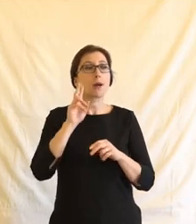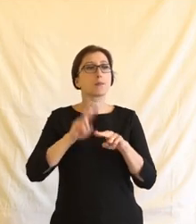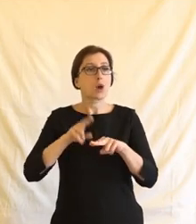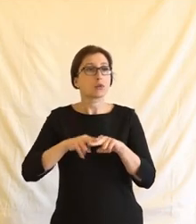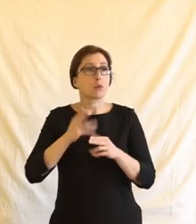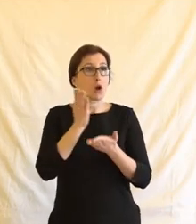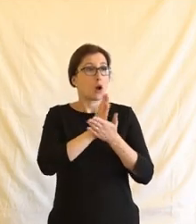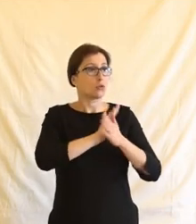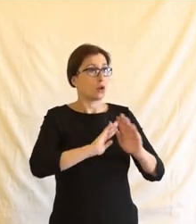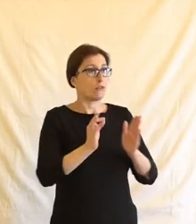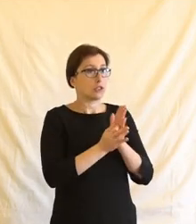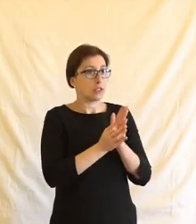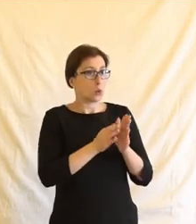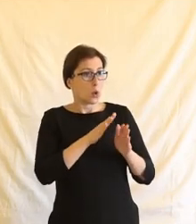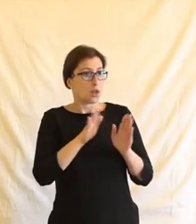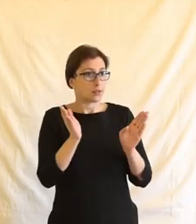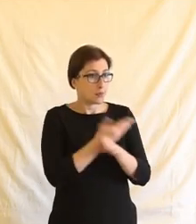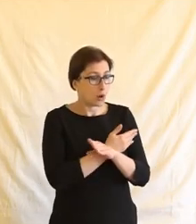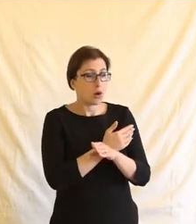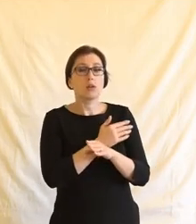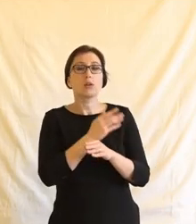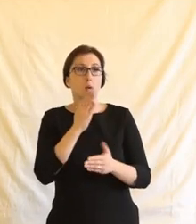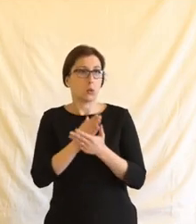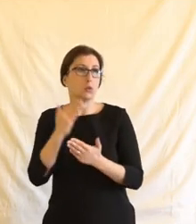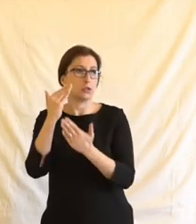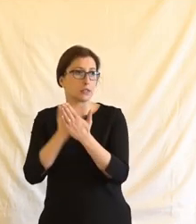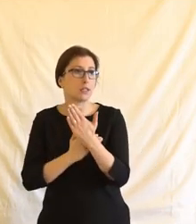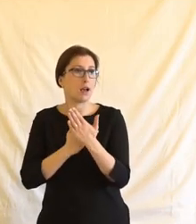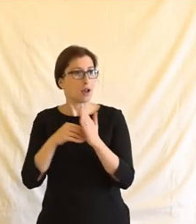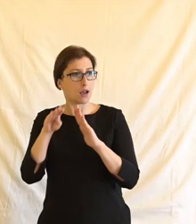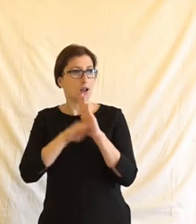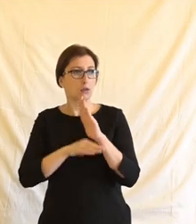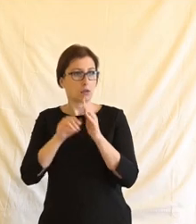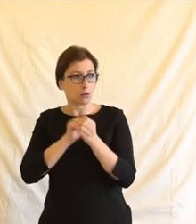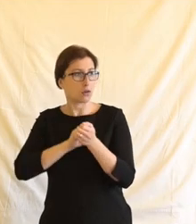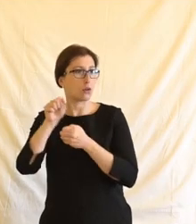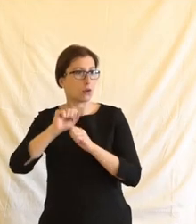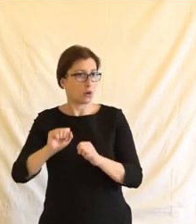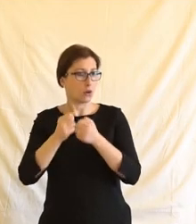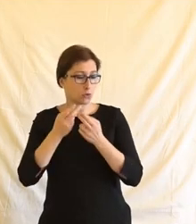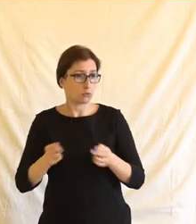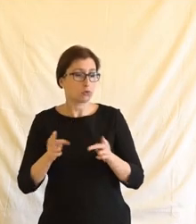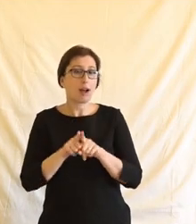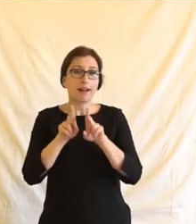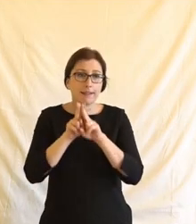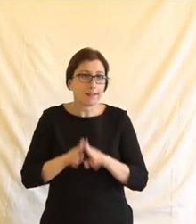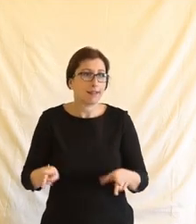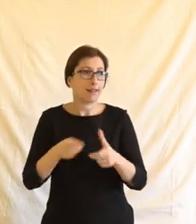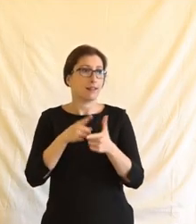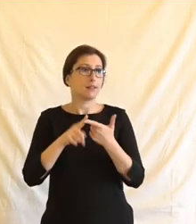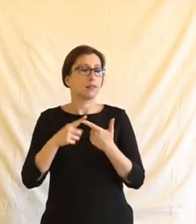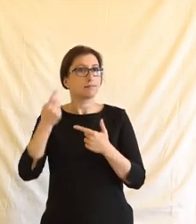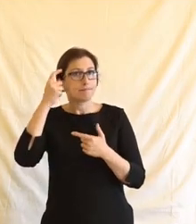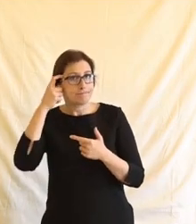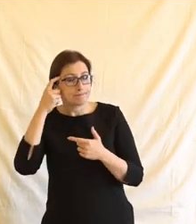až na ten společenský stav prostě ex post, až jako později, ale aby si právě jako sednul a v klidu prostě nejenom